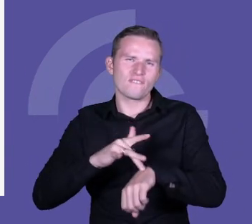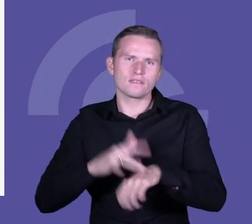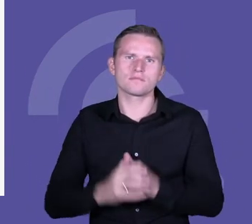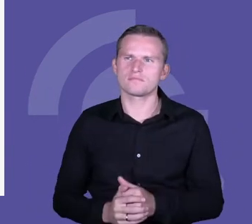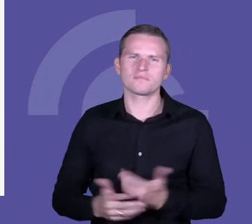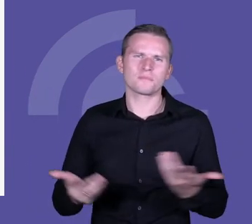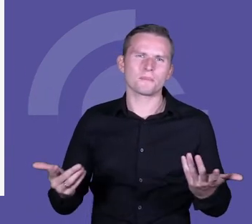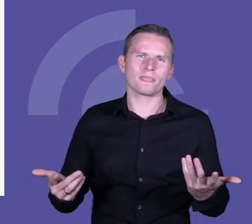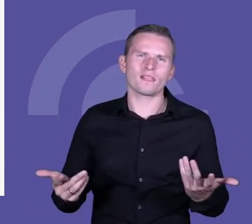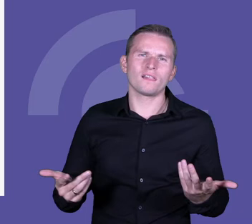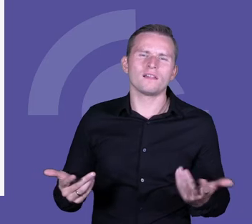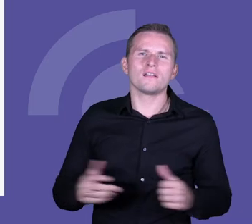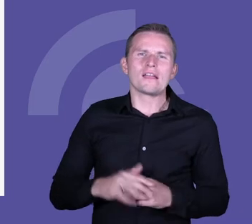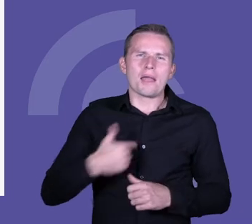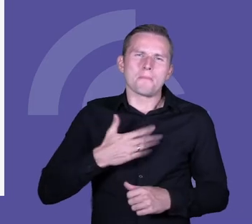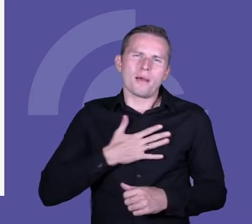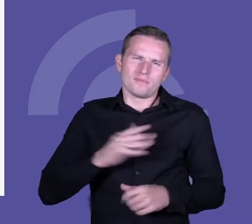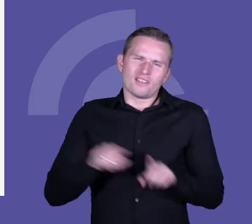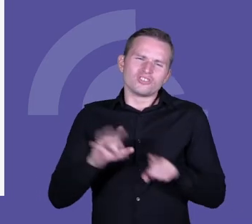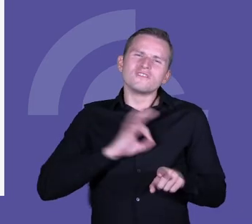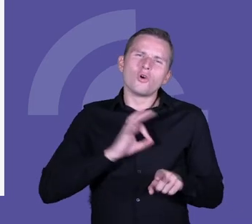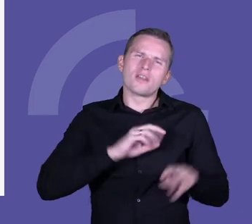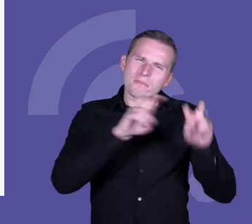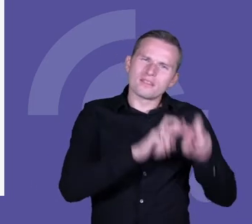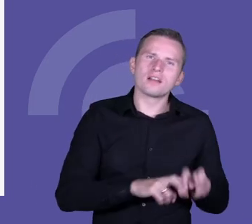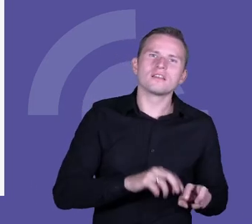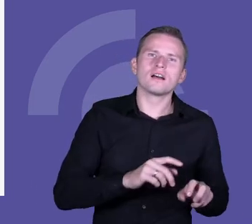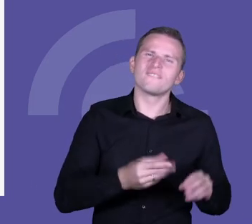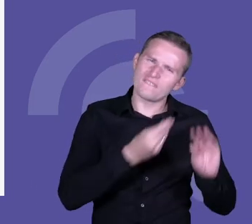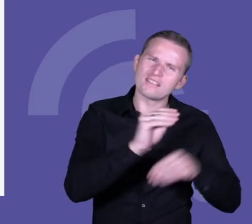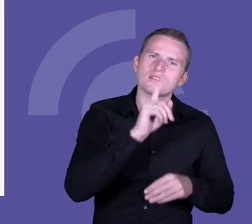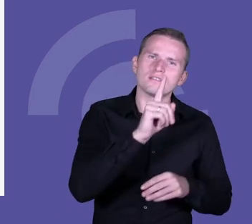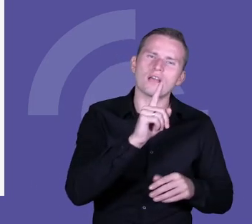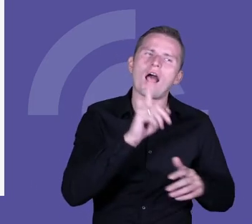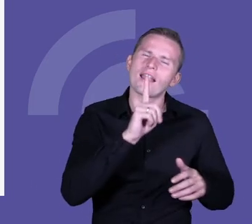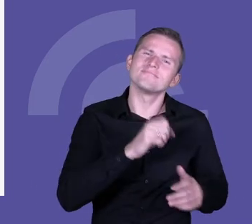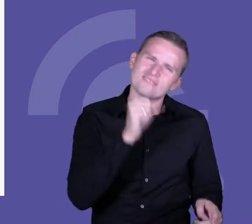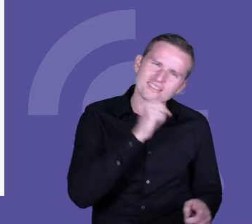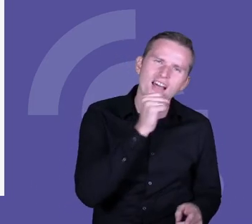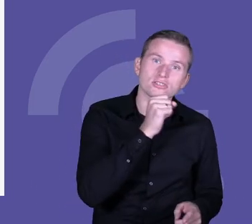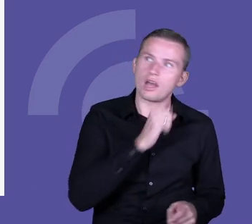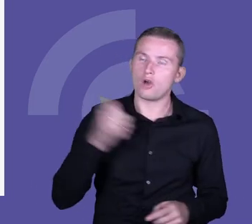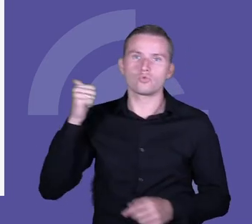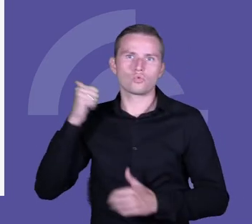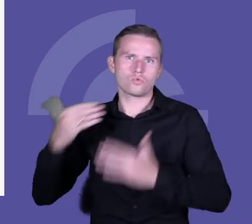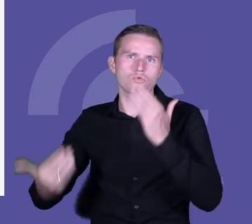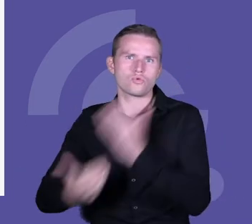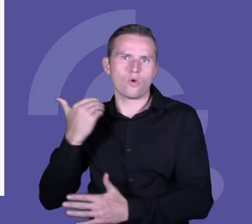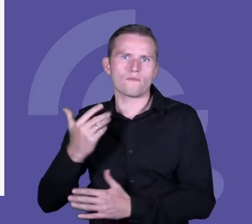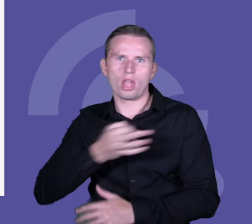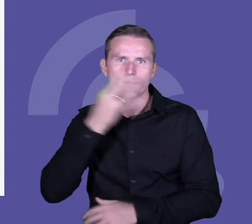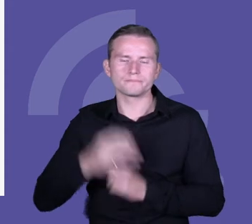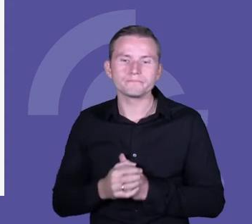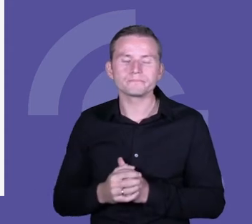jakaś oszalmująca próba. Ja mam swoje badania, dużo większe, ale starsze, więc wolałem pokazać nowsze, a mniejsze. I to są badania, gdzie